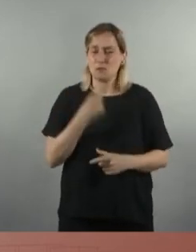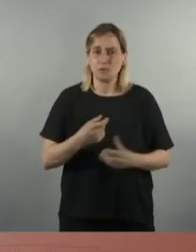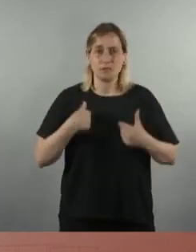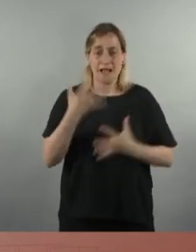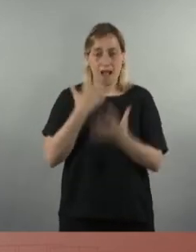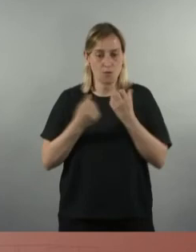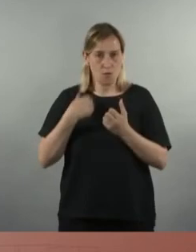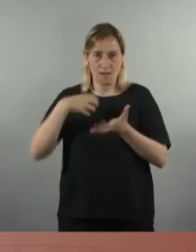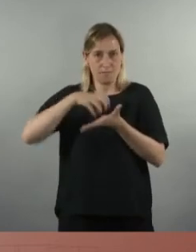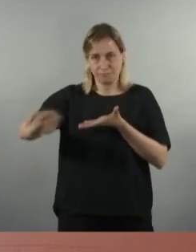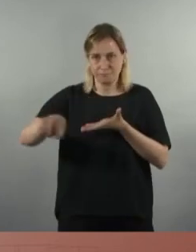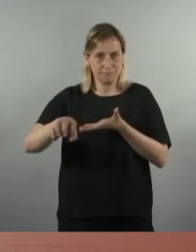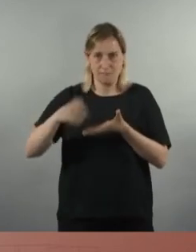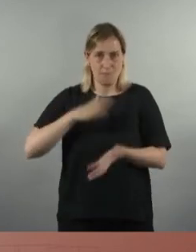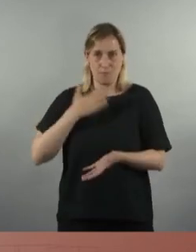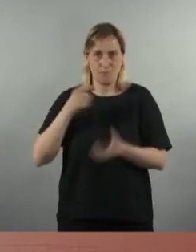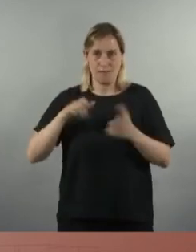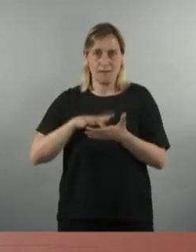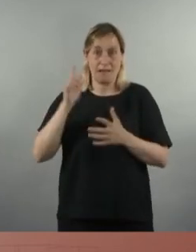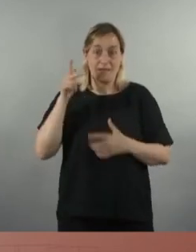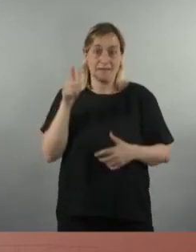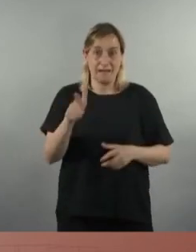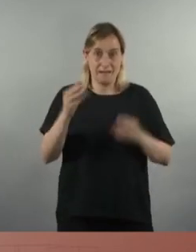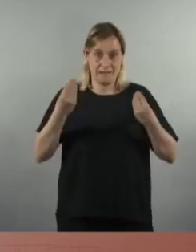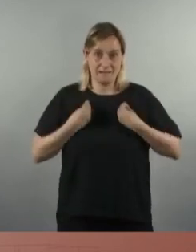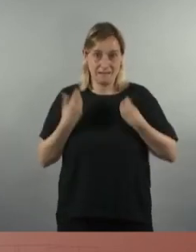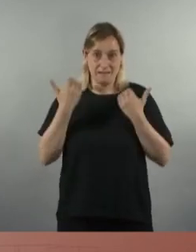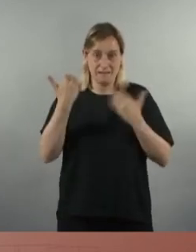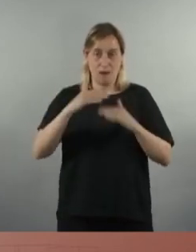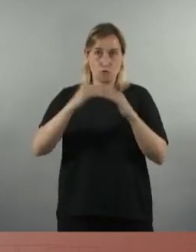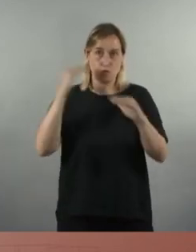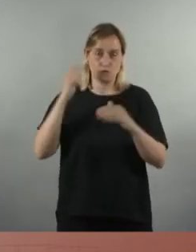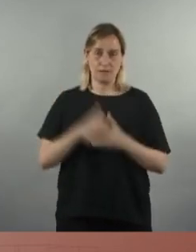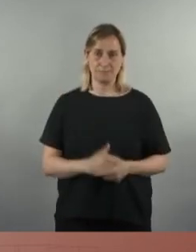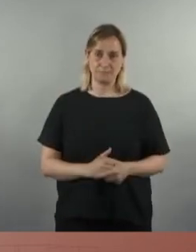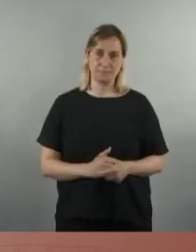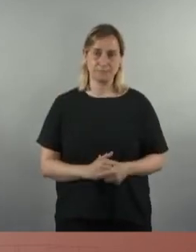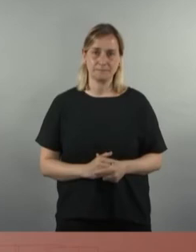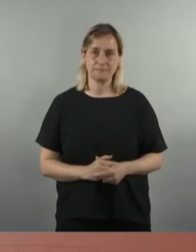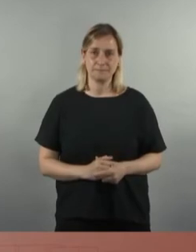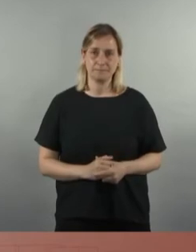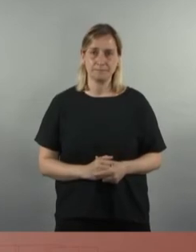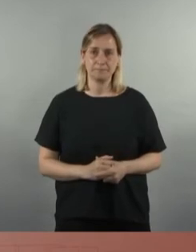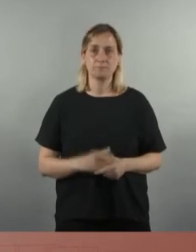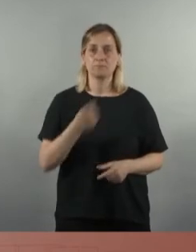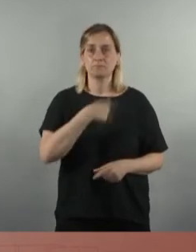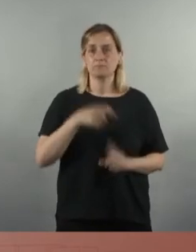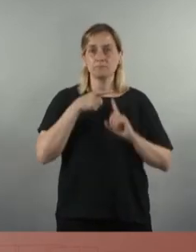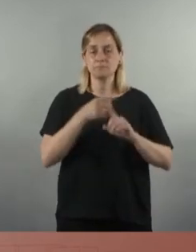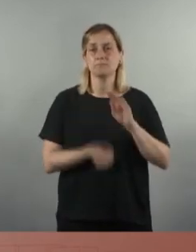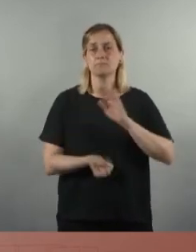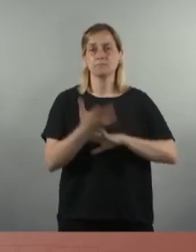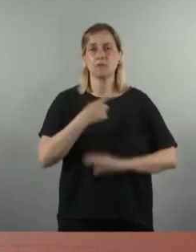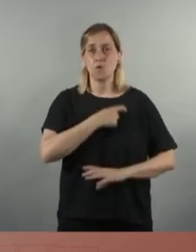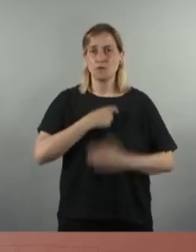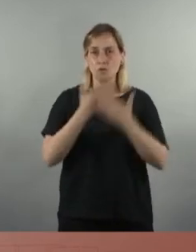econòmicament poder tenir dret a un sostre. Crearem una comissió d'estudi al